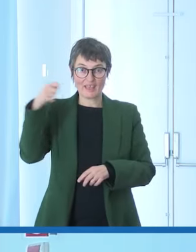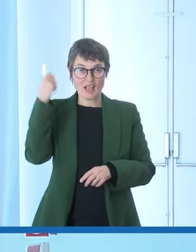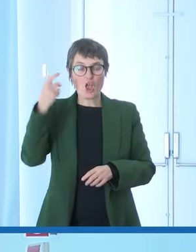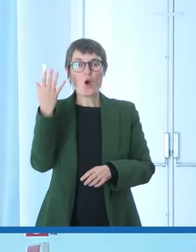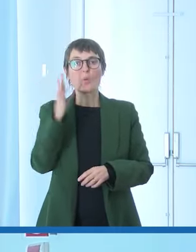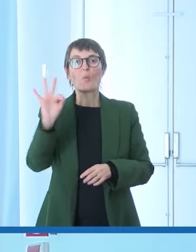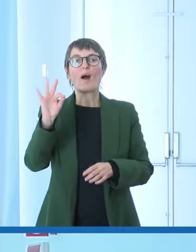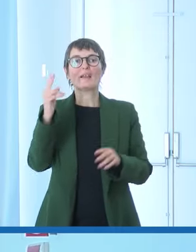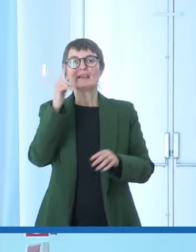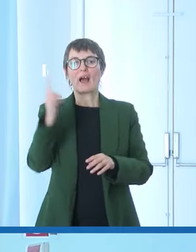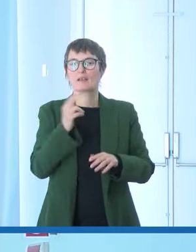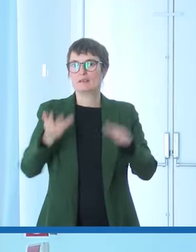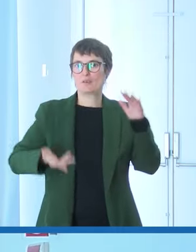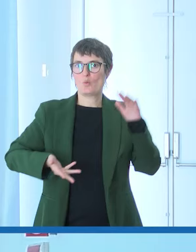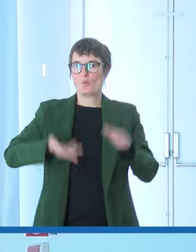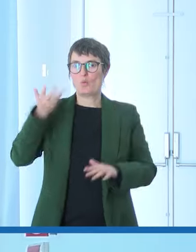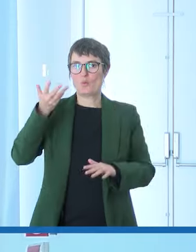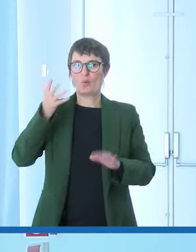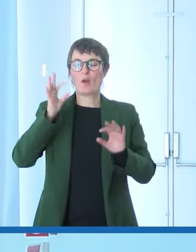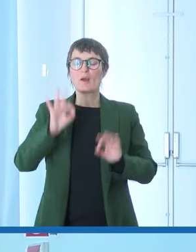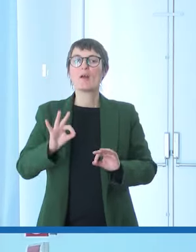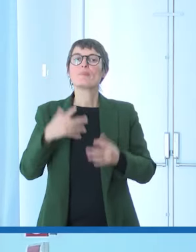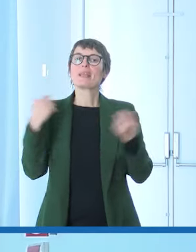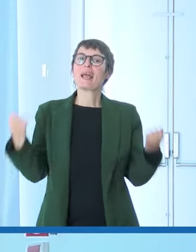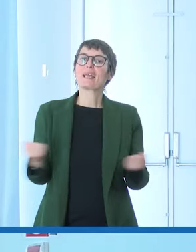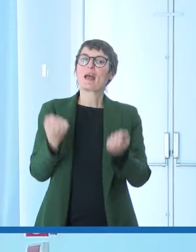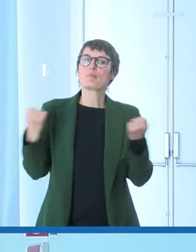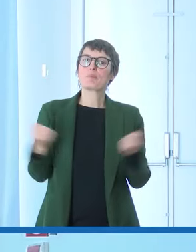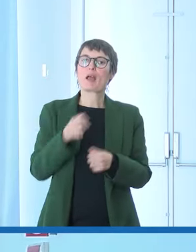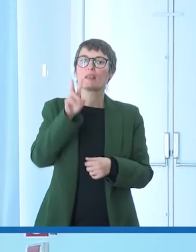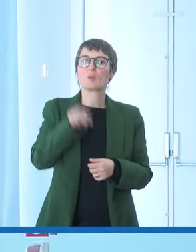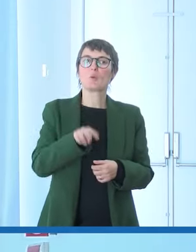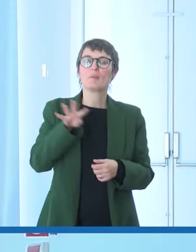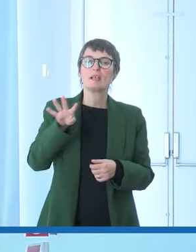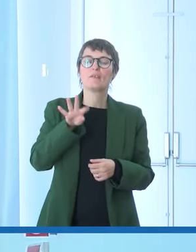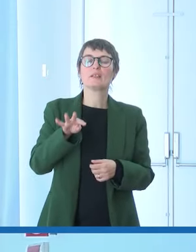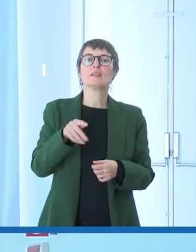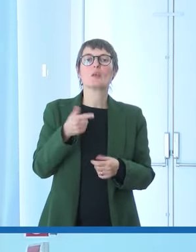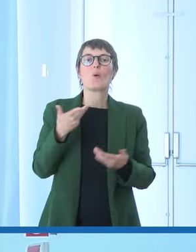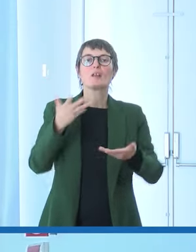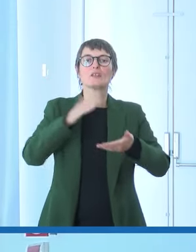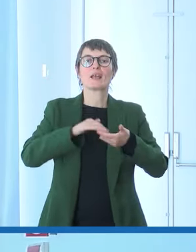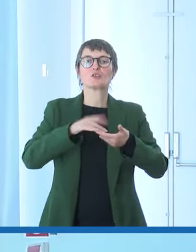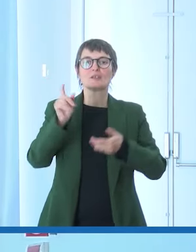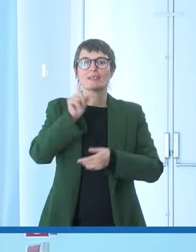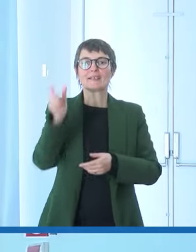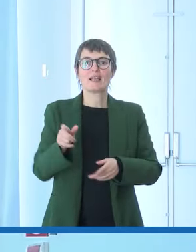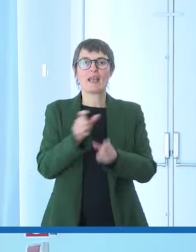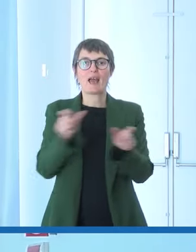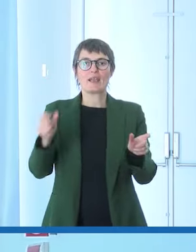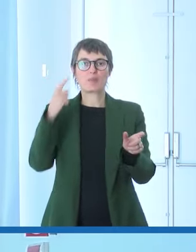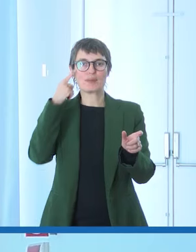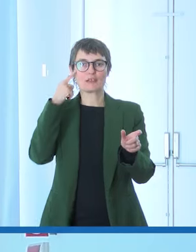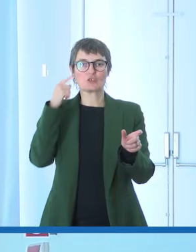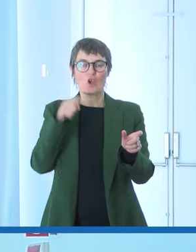per la campagna 2024 dell'associazione italiana persone down e gli autori attraverso l'uso del cinema